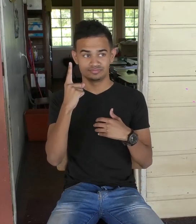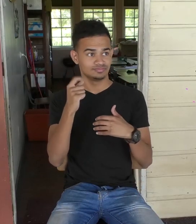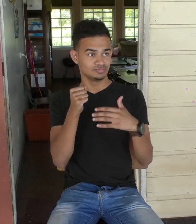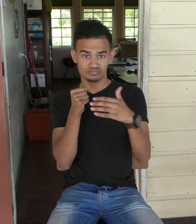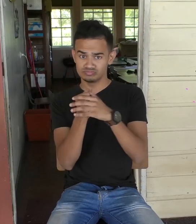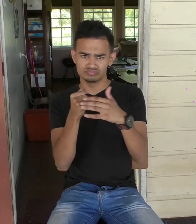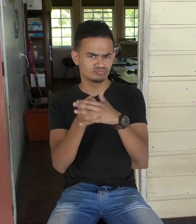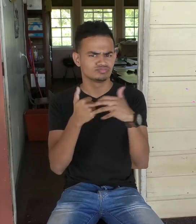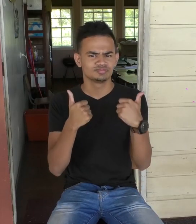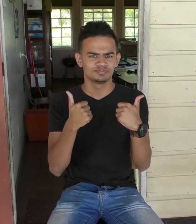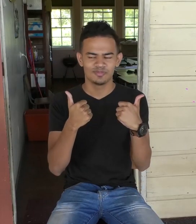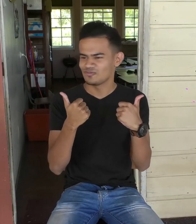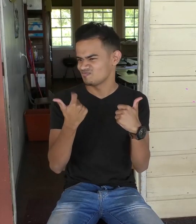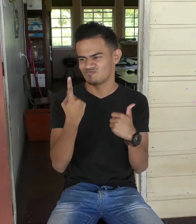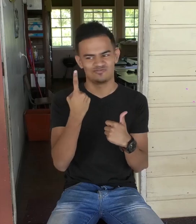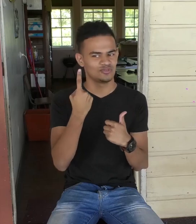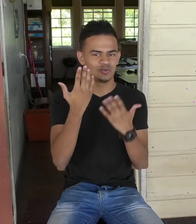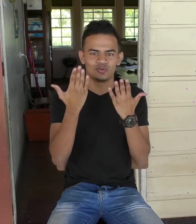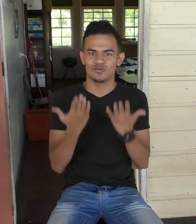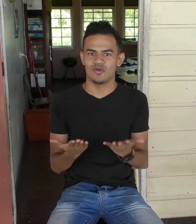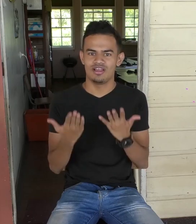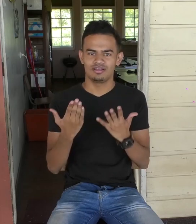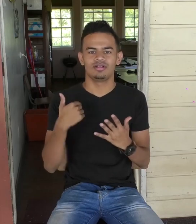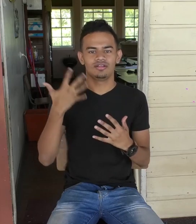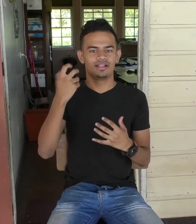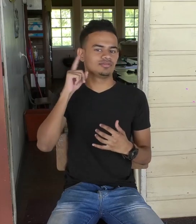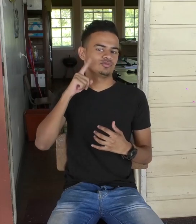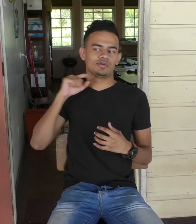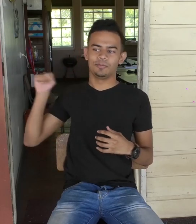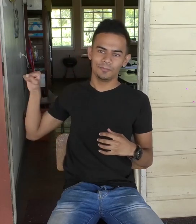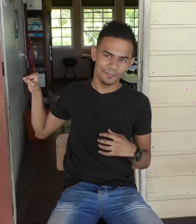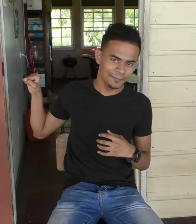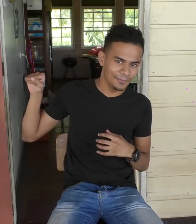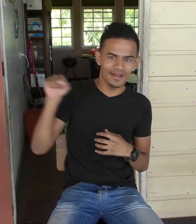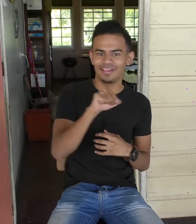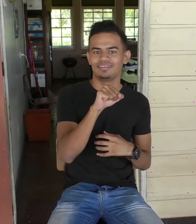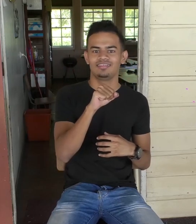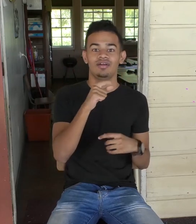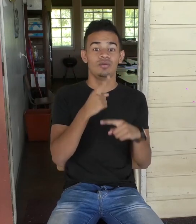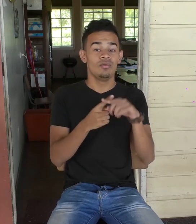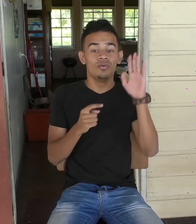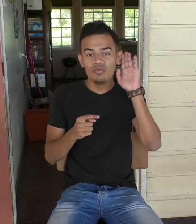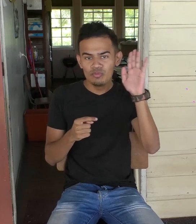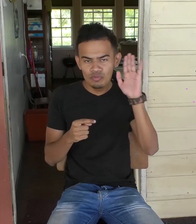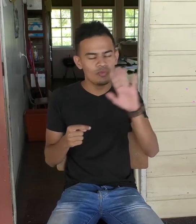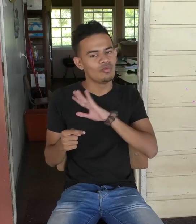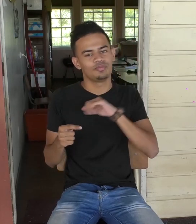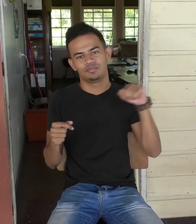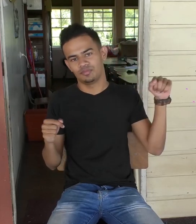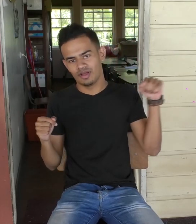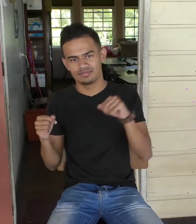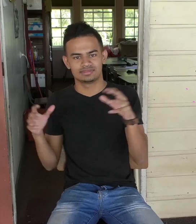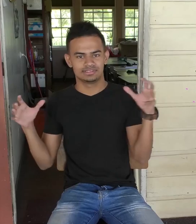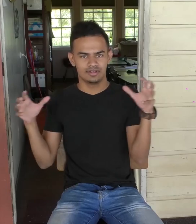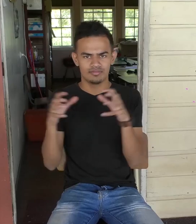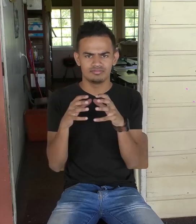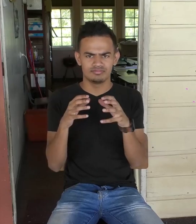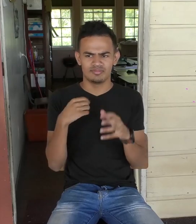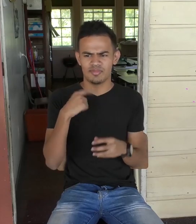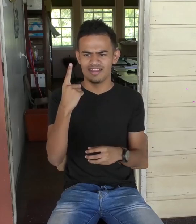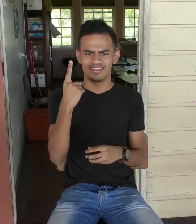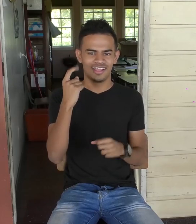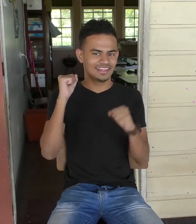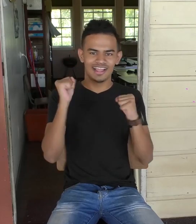Ja, ik ben Wierin. Dat goed. Ja, het is wel zwaar. Ja. Als dove, als